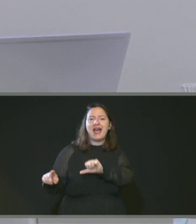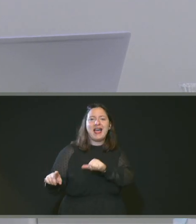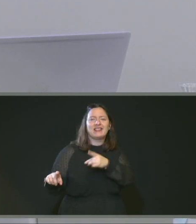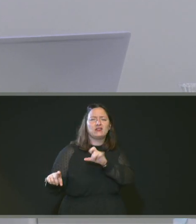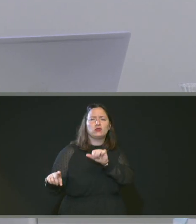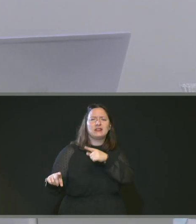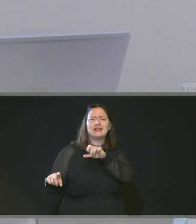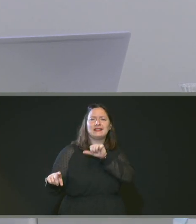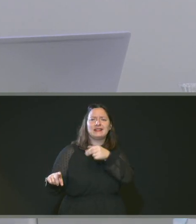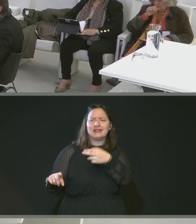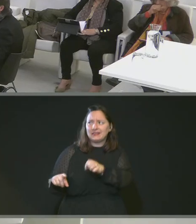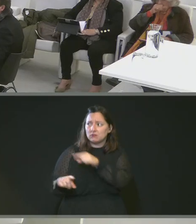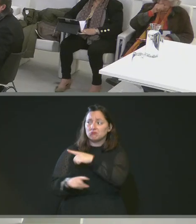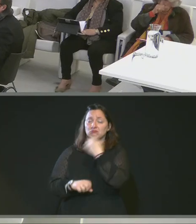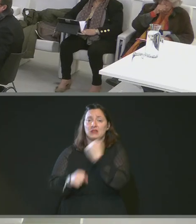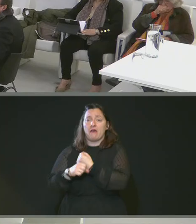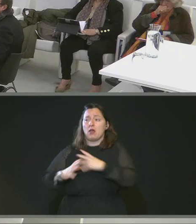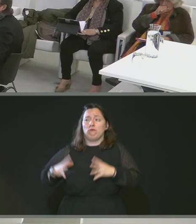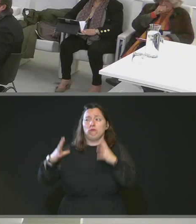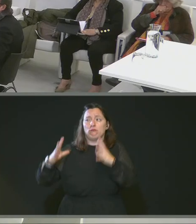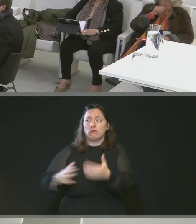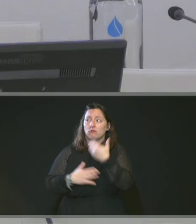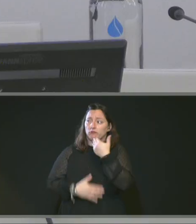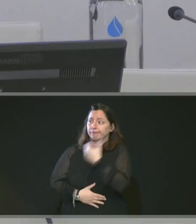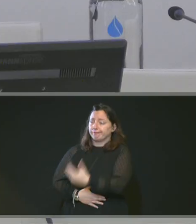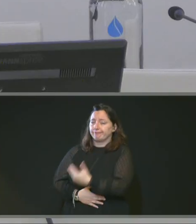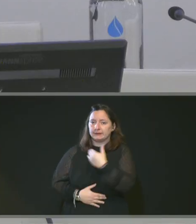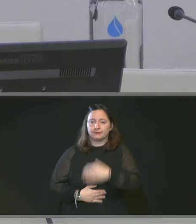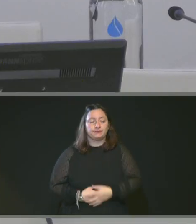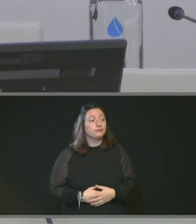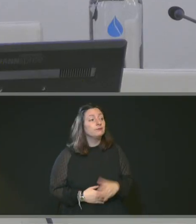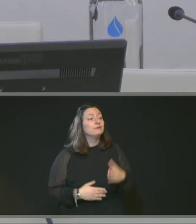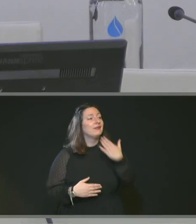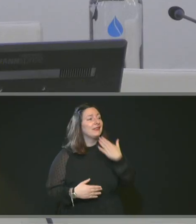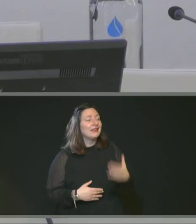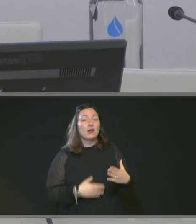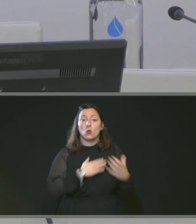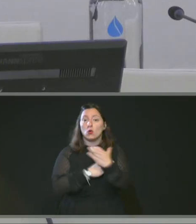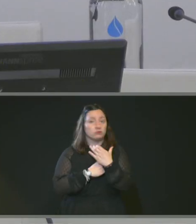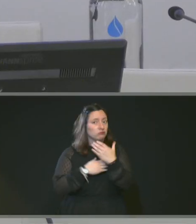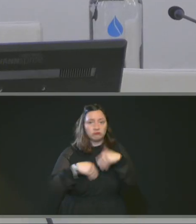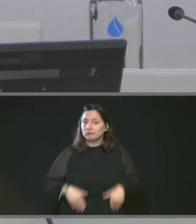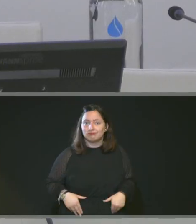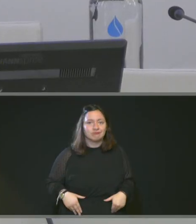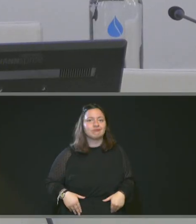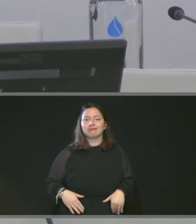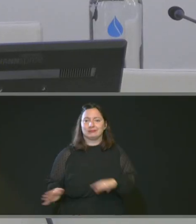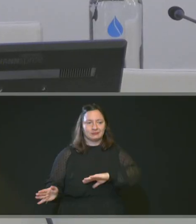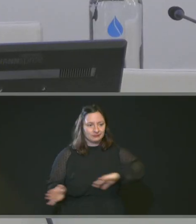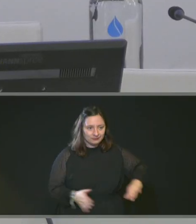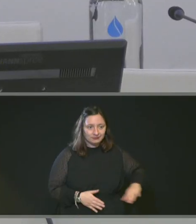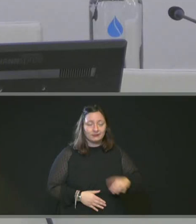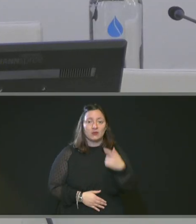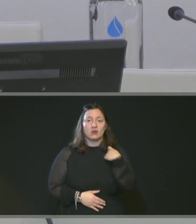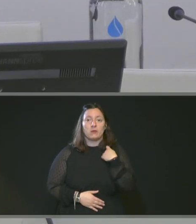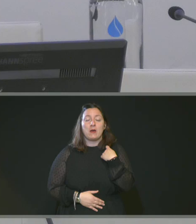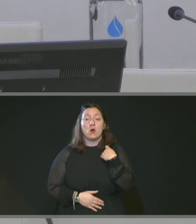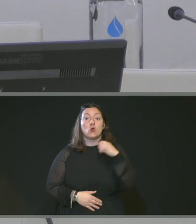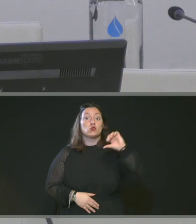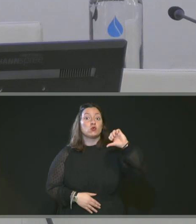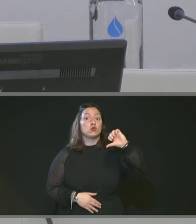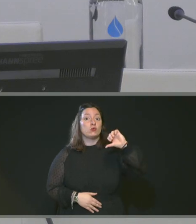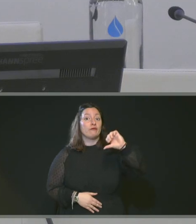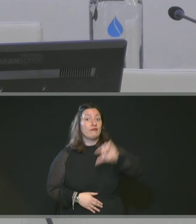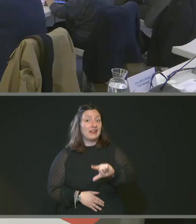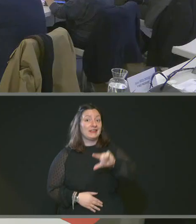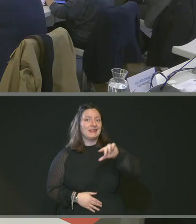réalisé. Merci. Pas de vote contre, pas d'abstention, unanimité. On passe au numérique, numéro